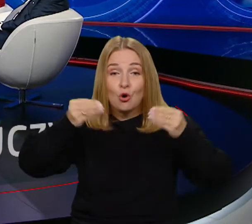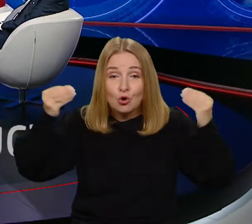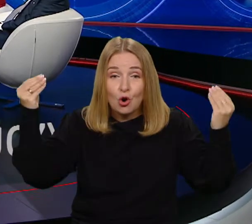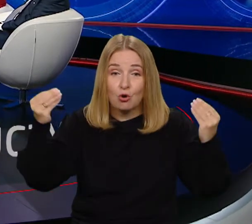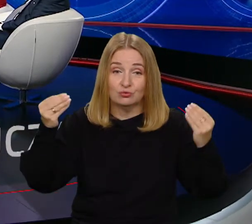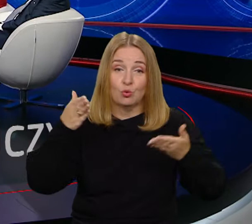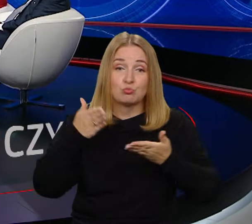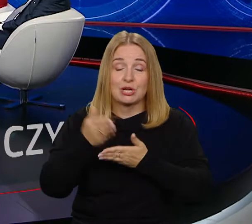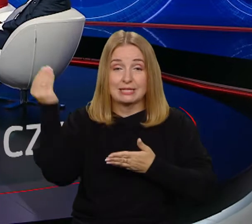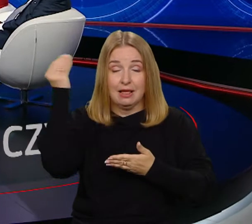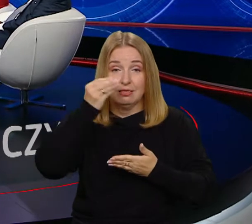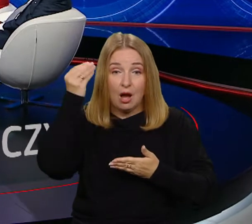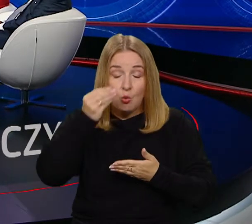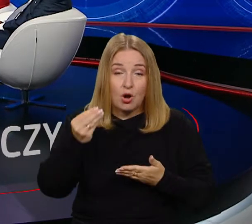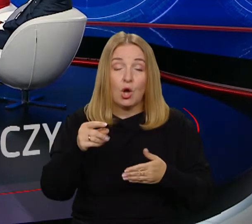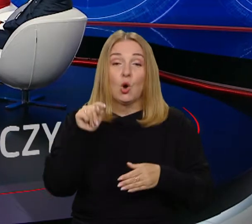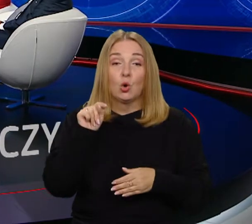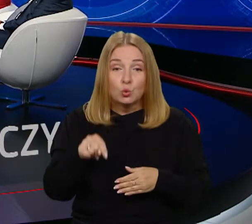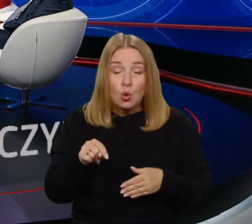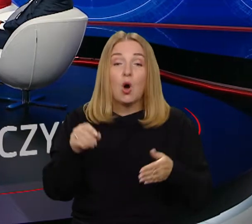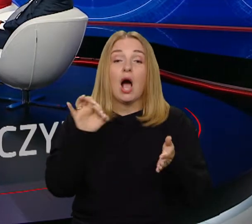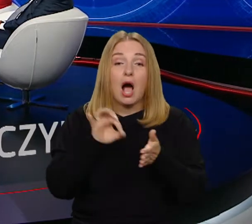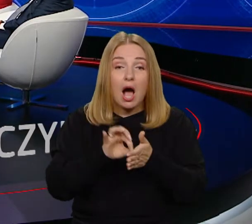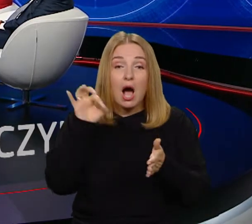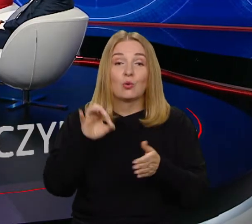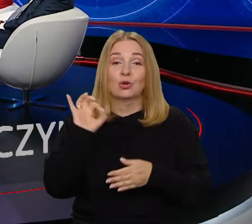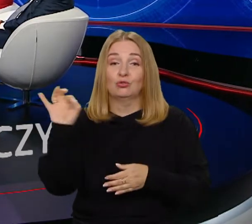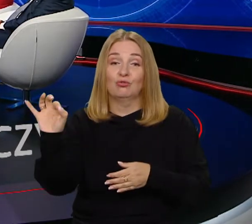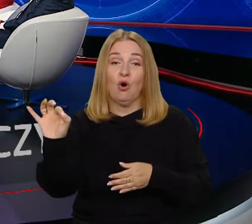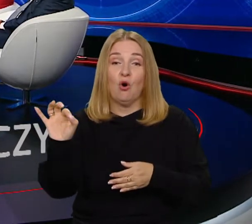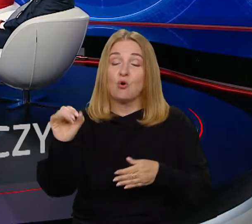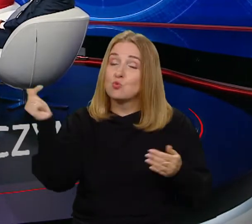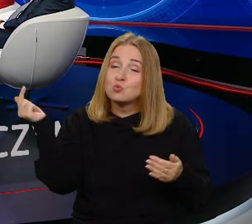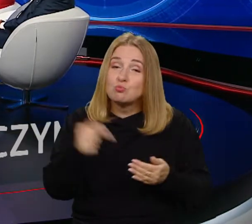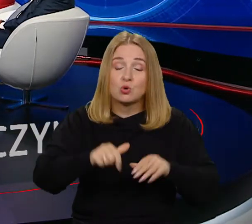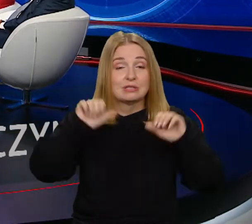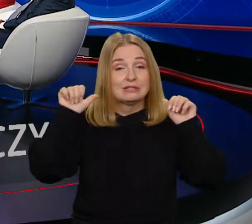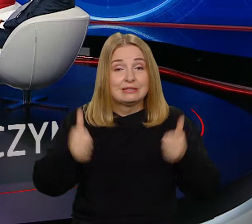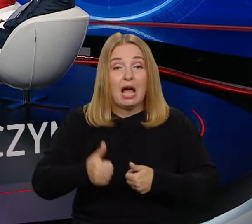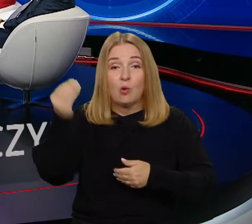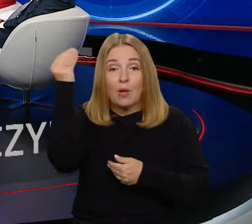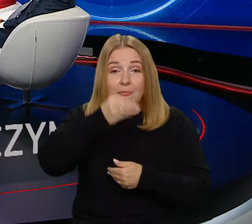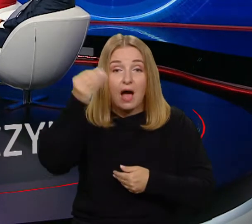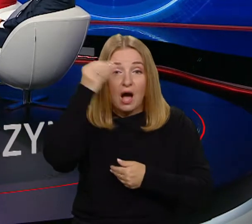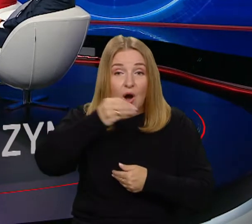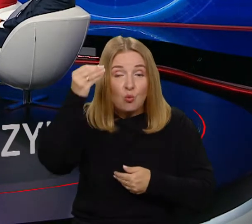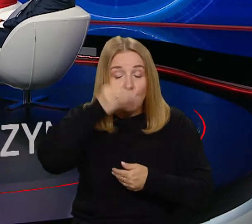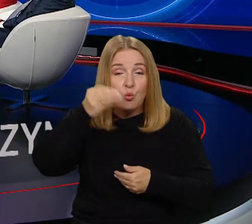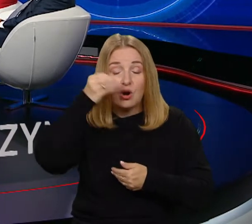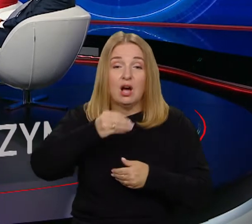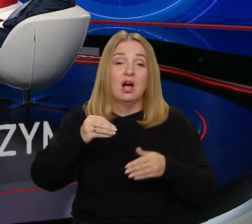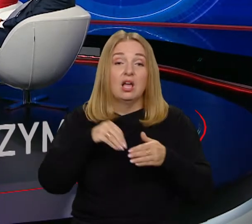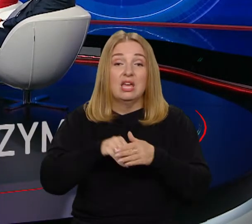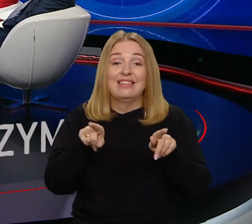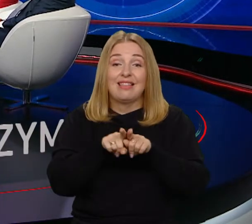przejdziemy. I z tego punktu widzenia to nasza inherentna ludzka, tej części poznawczej, podstawowej, nie tylko zresztą